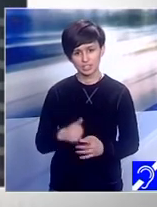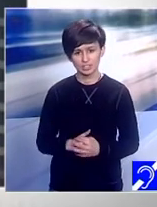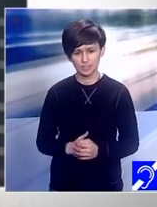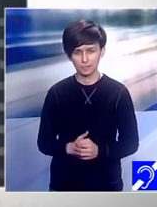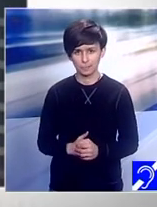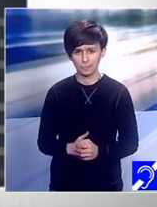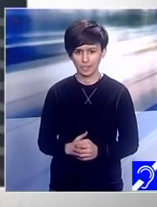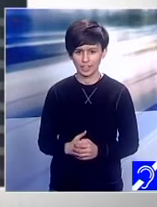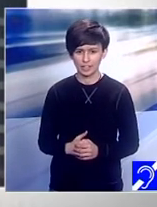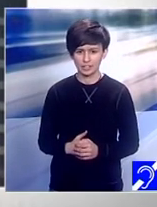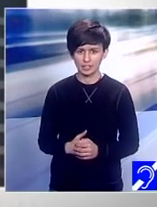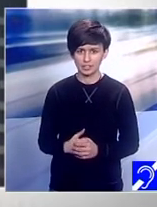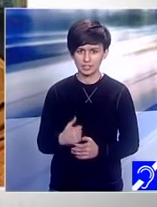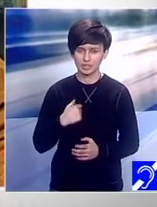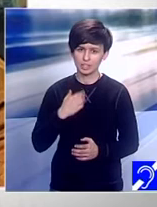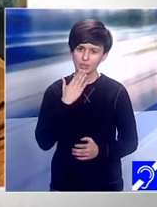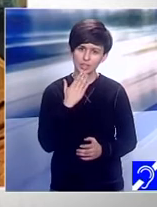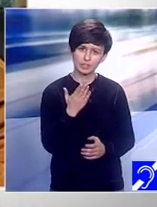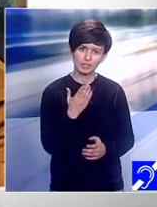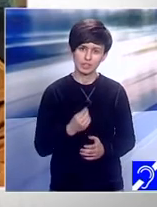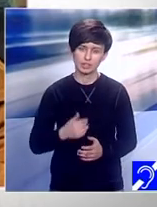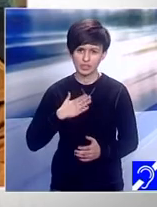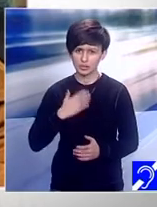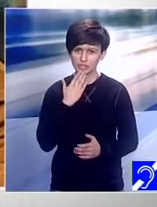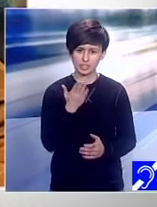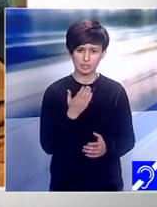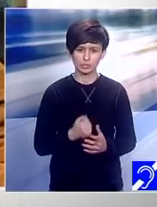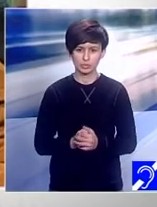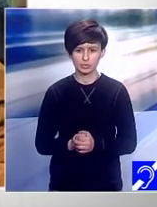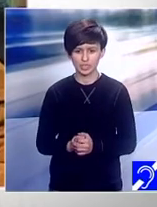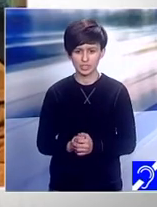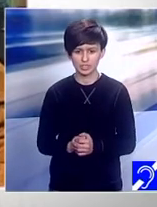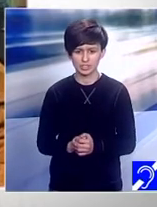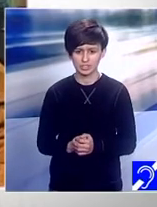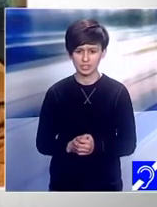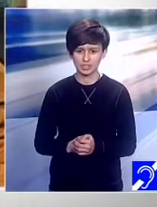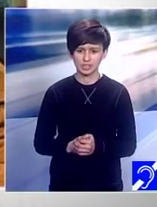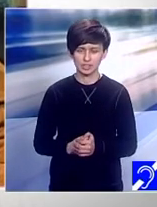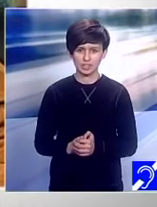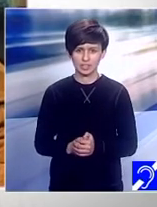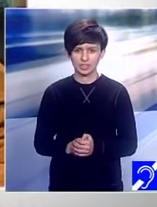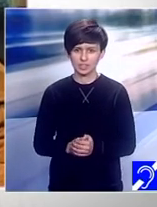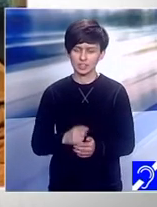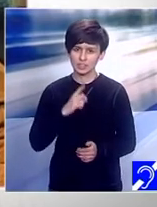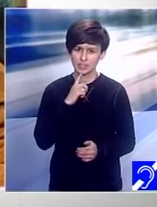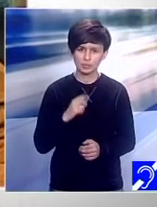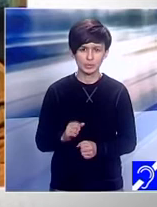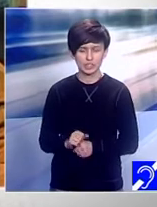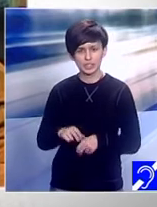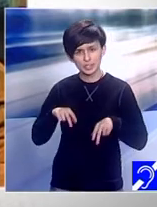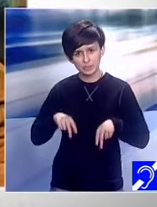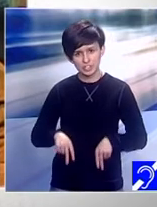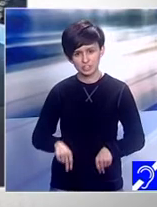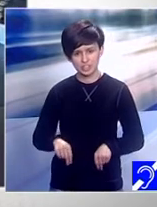să-ți mulțumesc pentru că ești președintele jurului din Mai. Flori de Mai, Flori de Speranță.